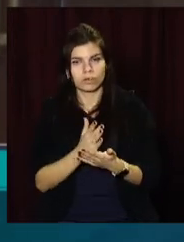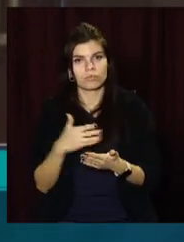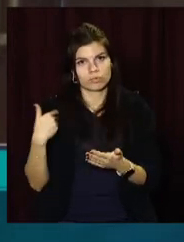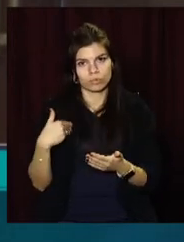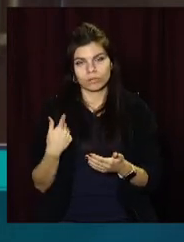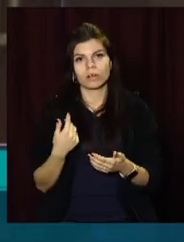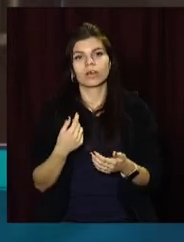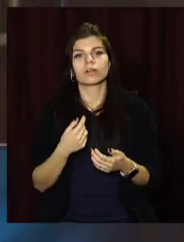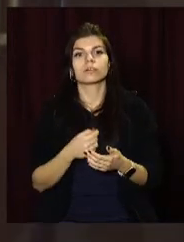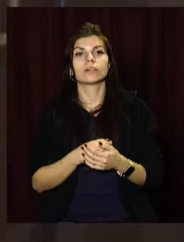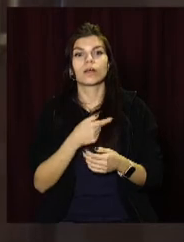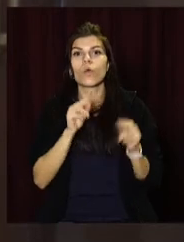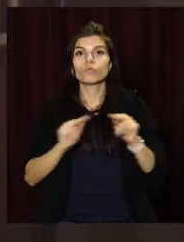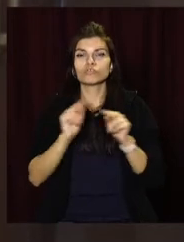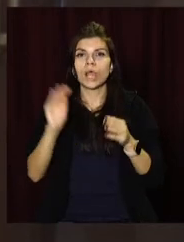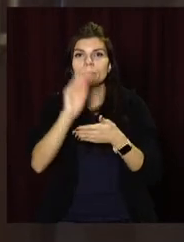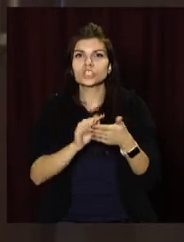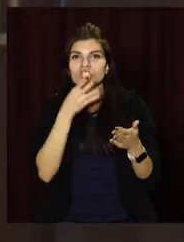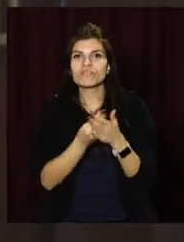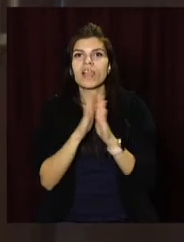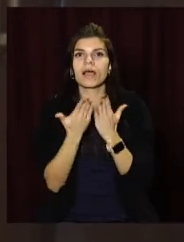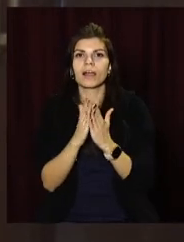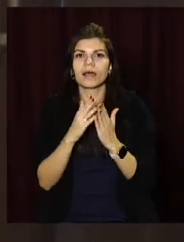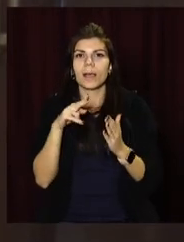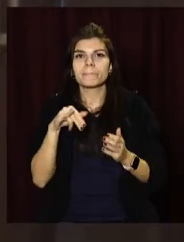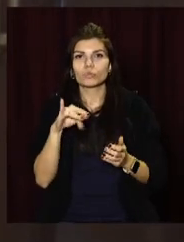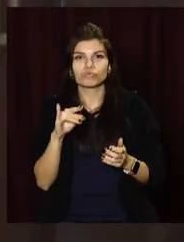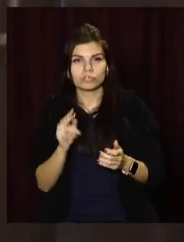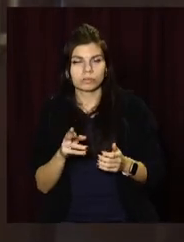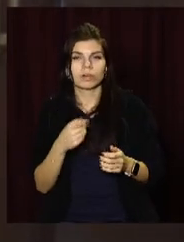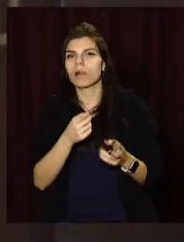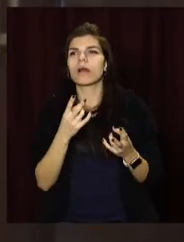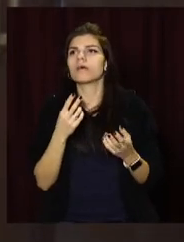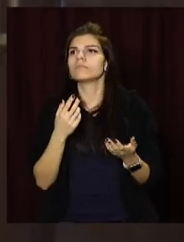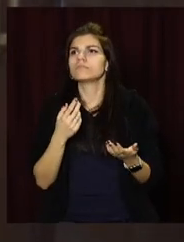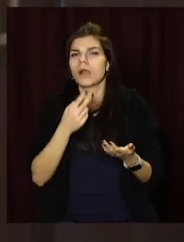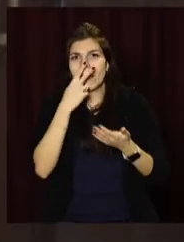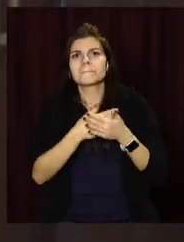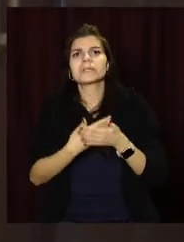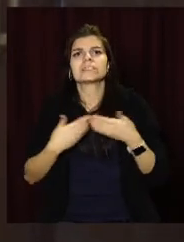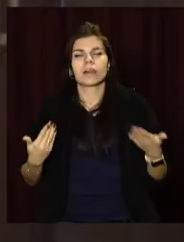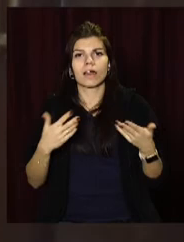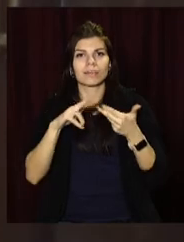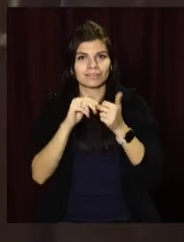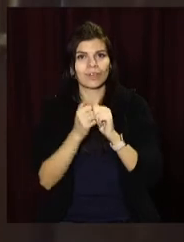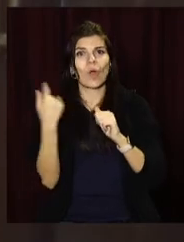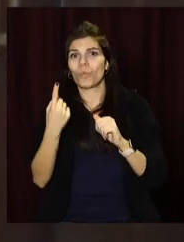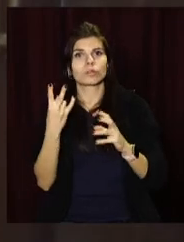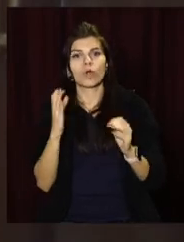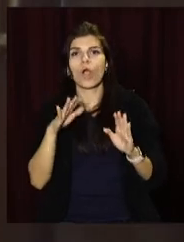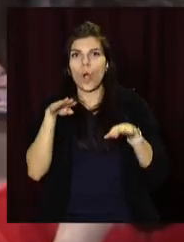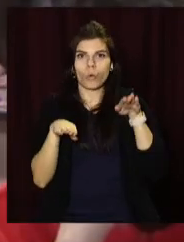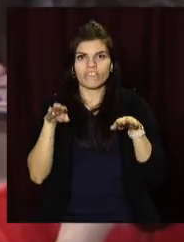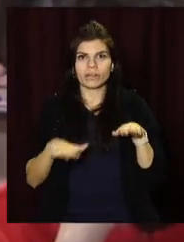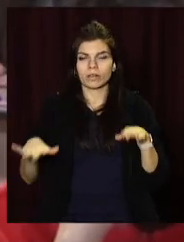пишуть свої підручники. Вони презентують свій досвід не тільки на рівні нашого Кам'янського і області, а й на рівні